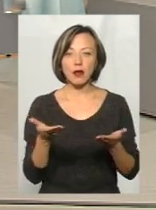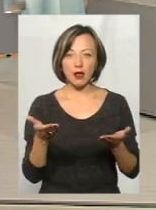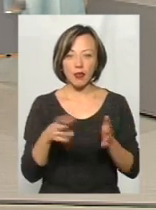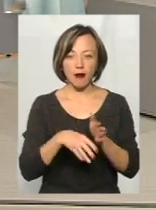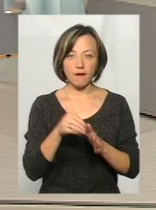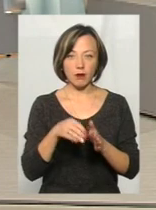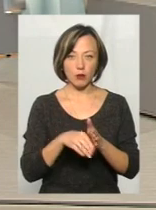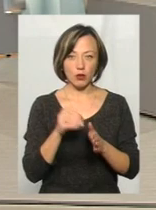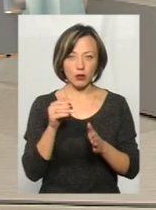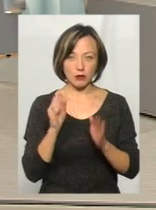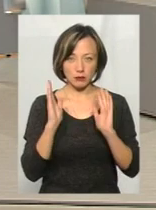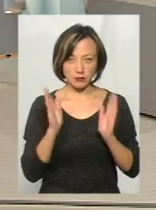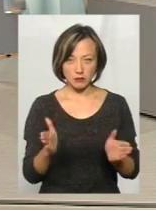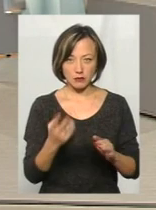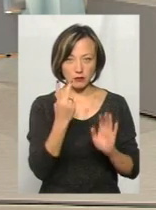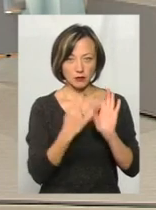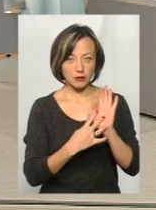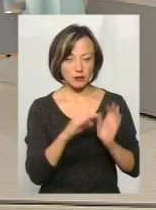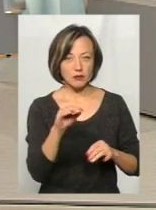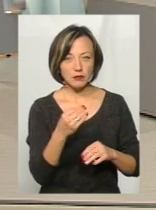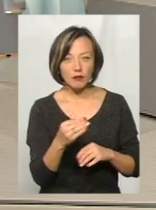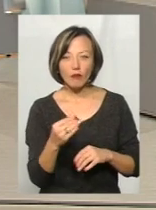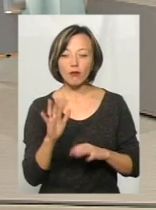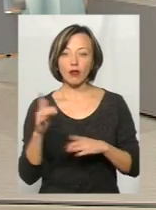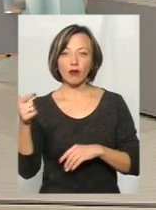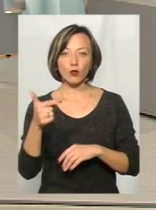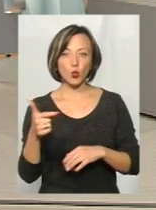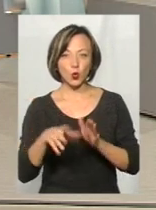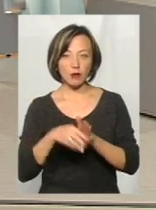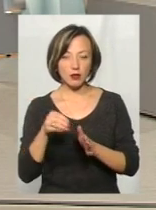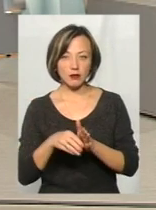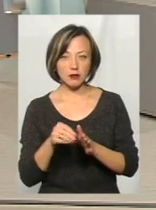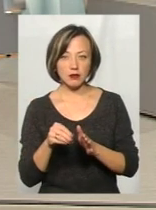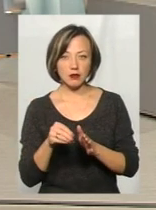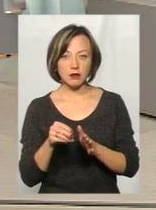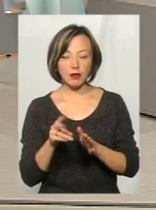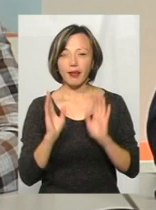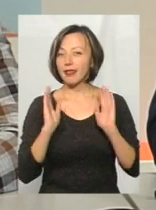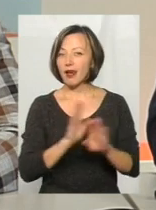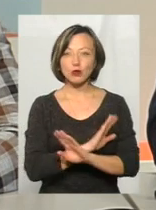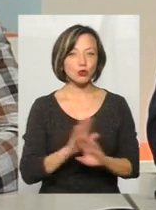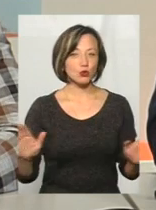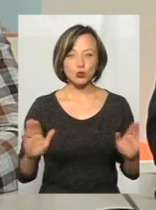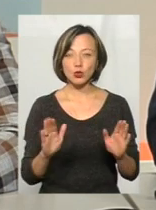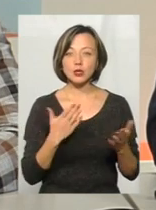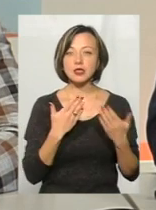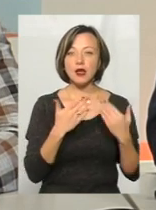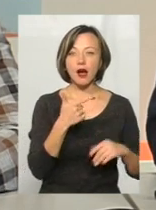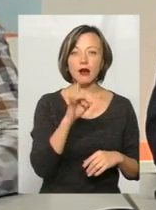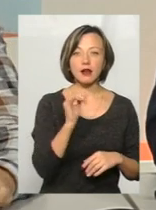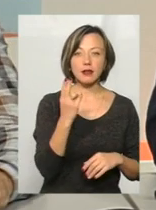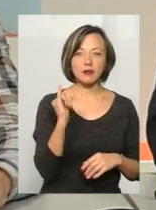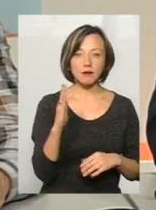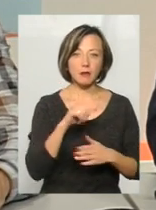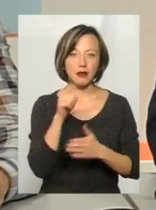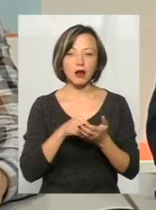на вибори 29 жовтня, і тих, які підуть в грудні. Мені стосуються не тільки Грицева, тому що по Грицеву там